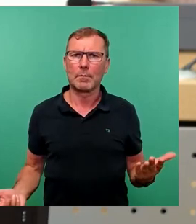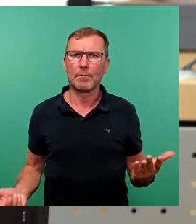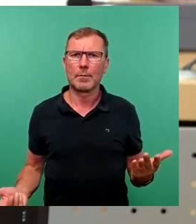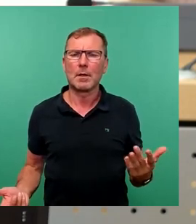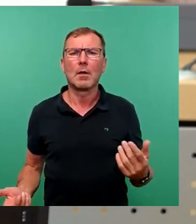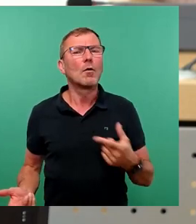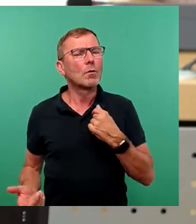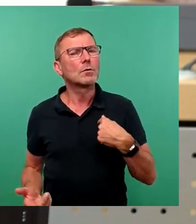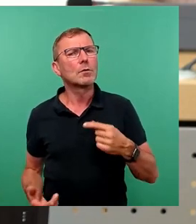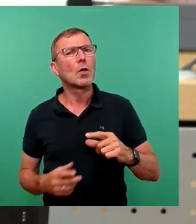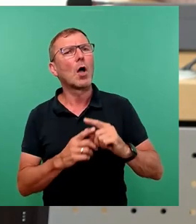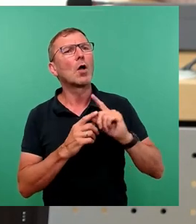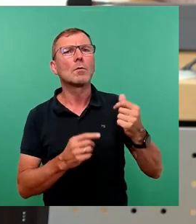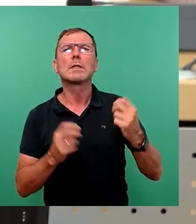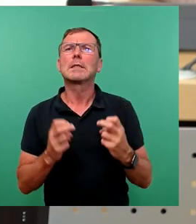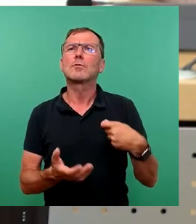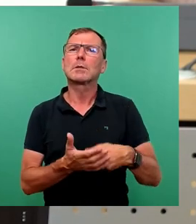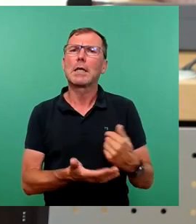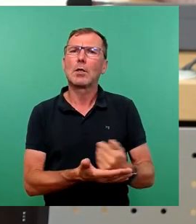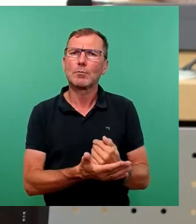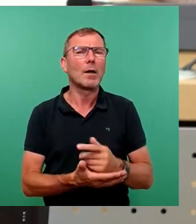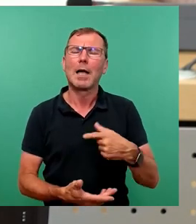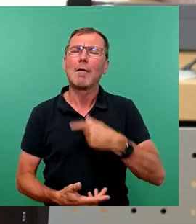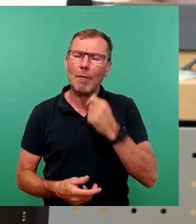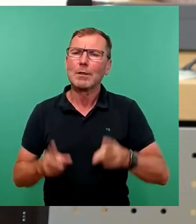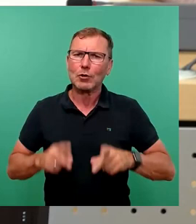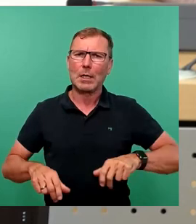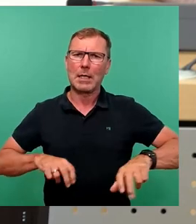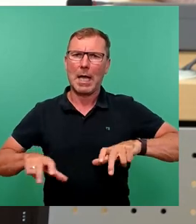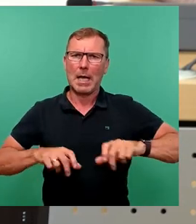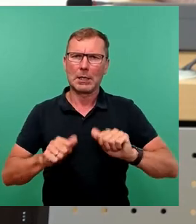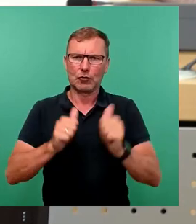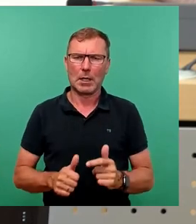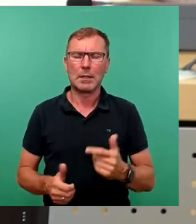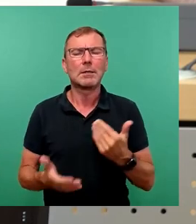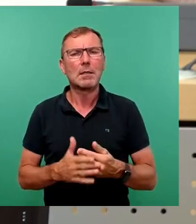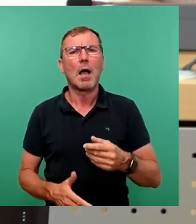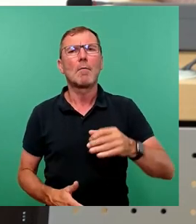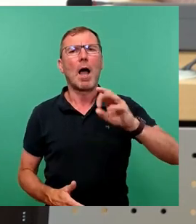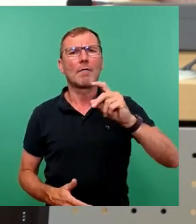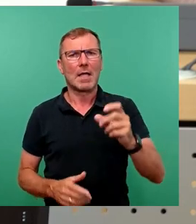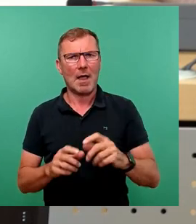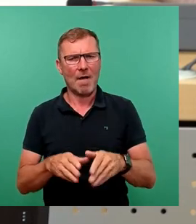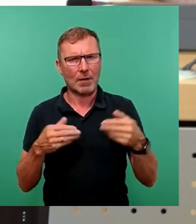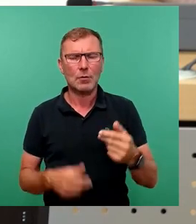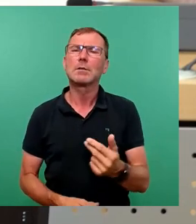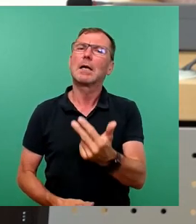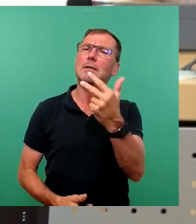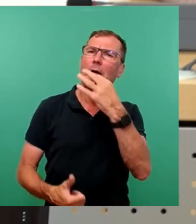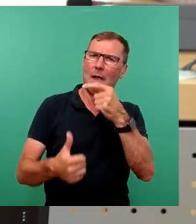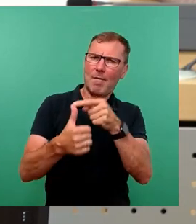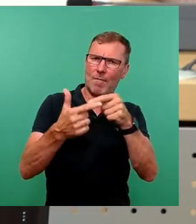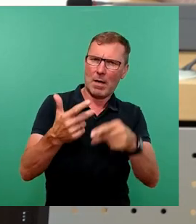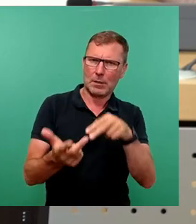Sitzungsgelder sparen. Wir wollen diese Stadt gestalten. Und deshalb will die AfD-Fraktion drei Fragen stellen und